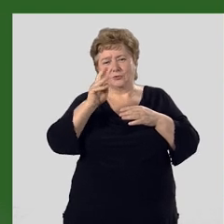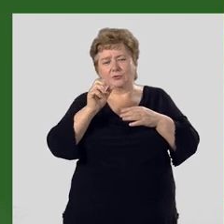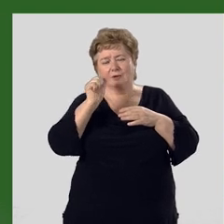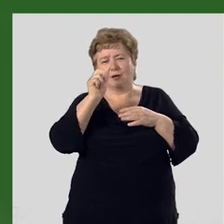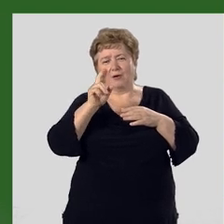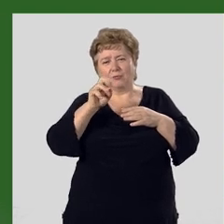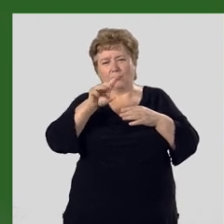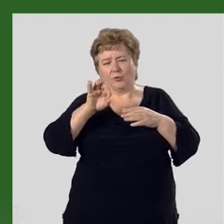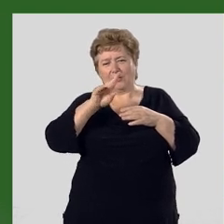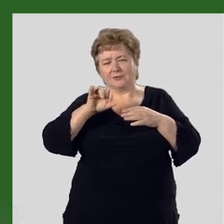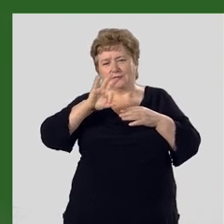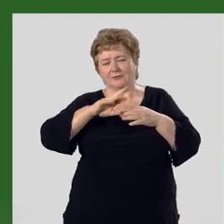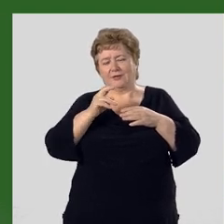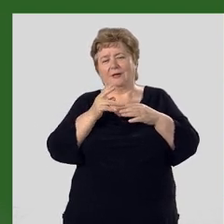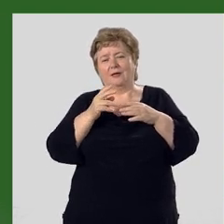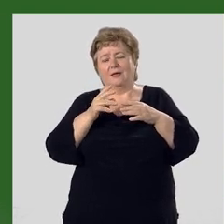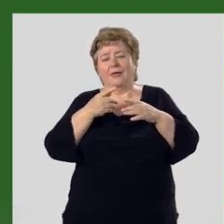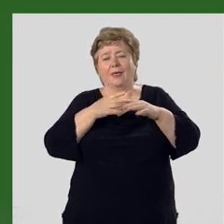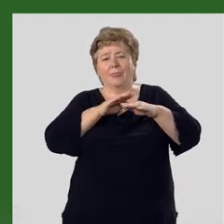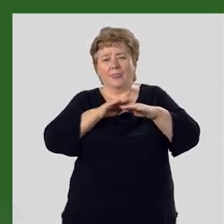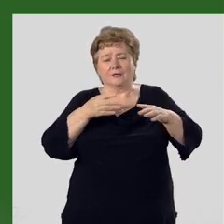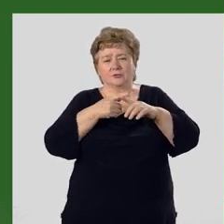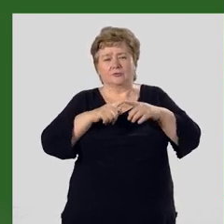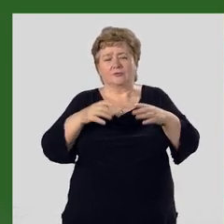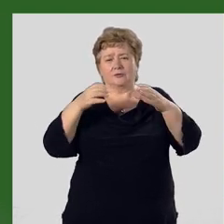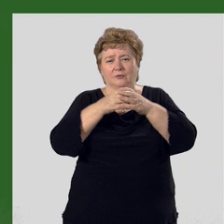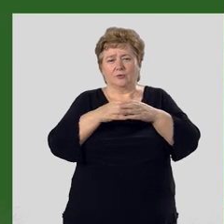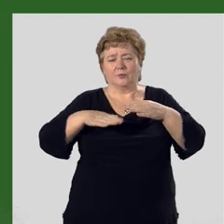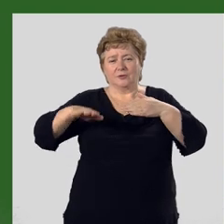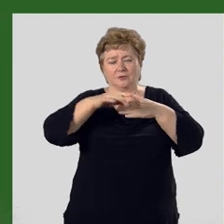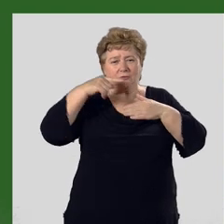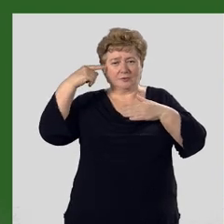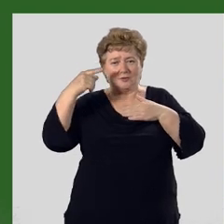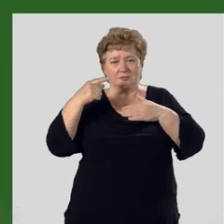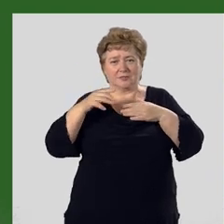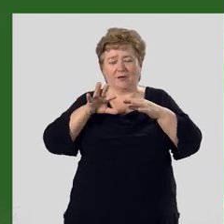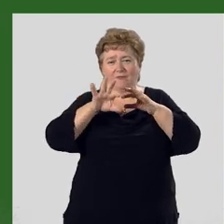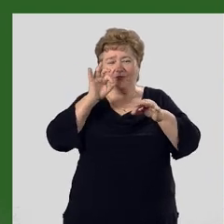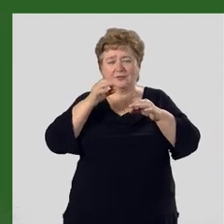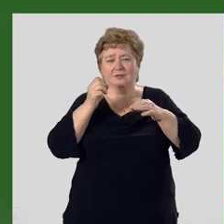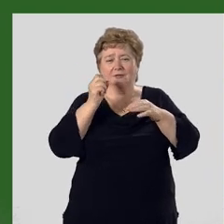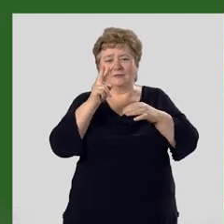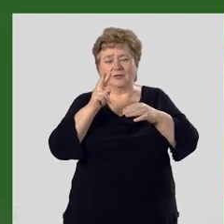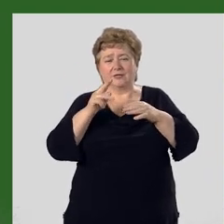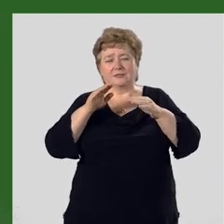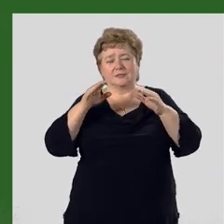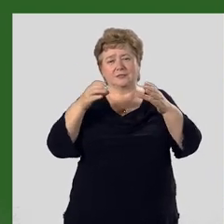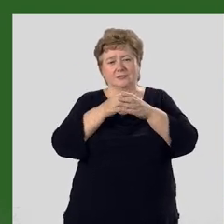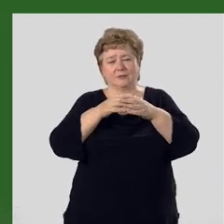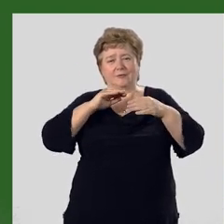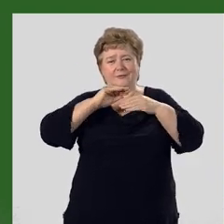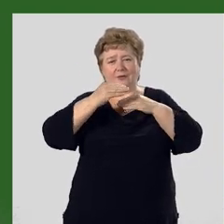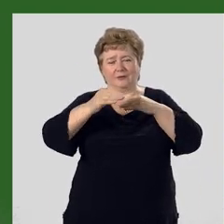-аккумулятивные. На основе этих групп на территории Кыргызстана выделены 12 типов